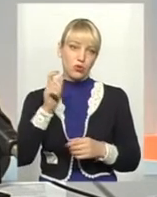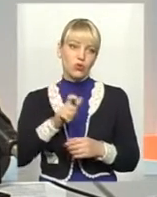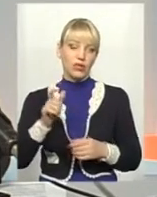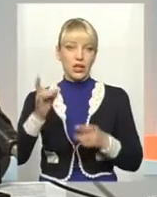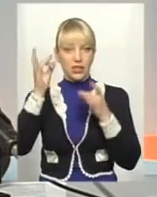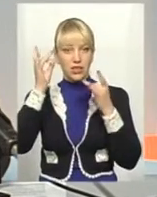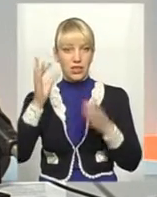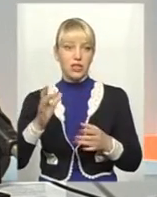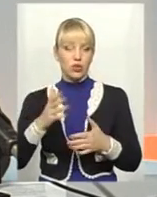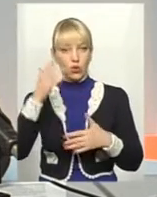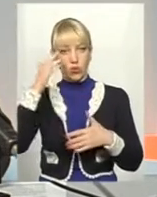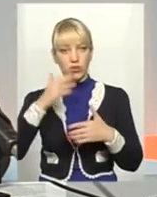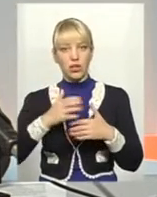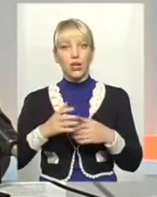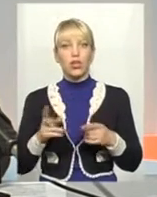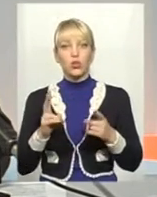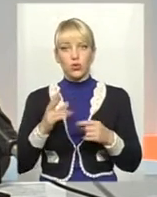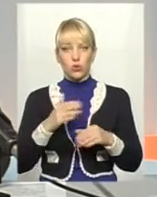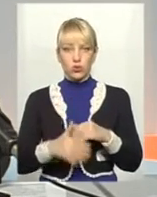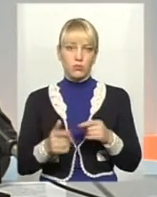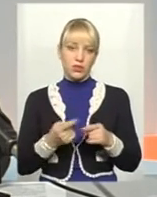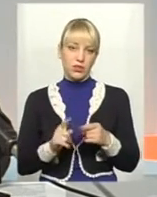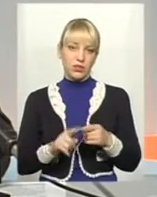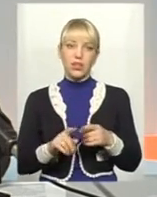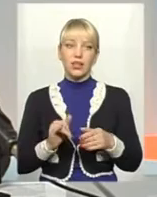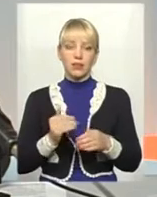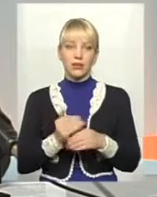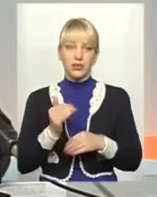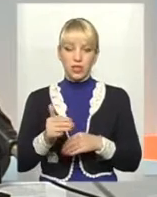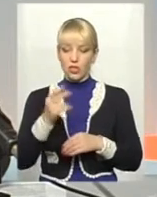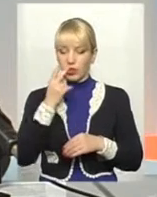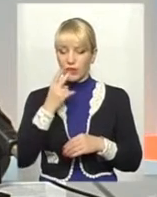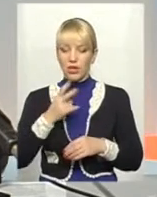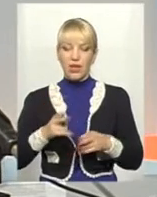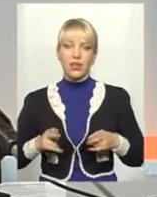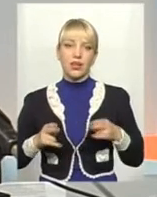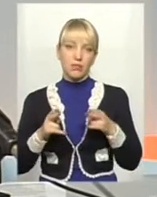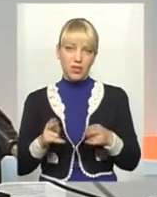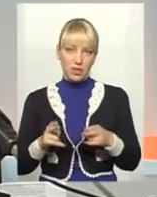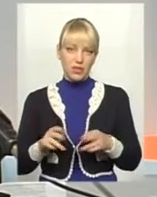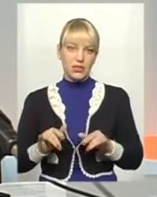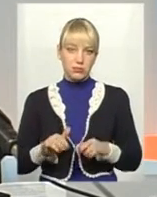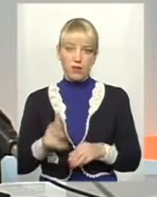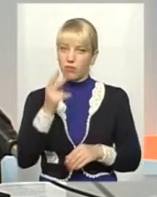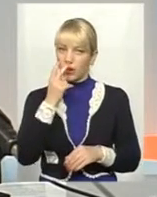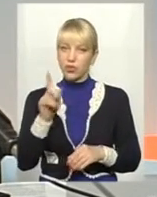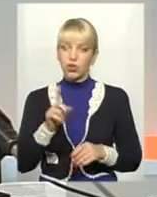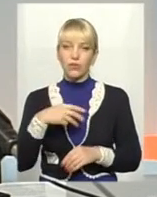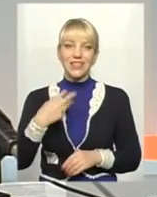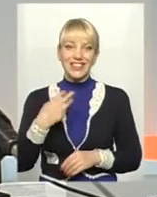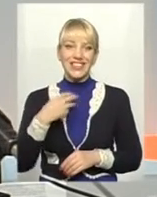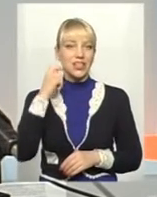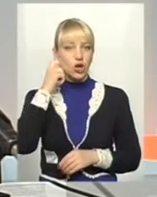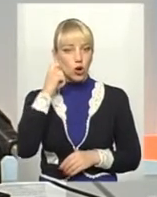інтелігенцій, освідчених розуміли це. І навіть пізніше, дивлячись в кримінальні слідчі справи, бачимо, що в 30-х роках також